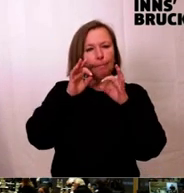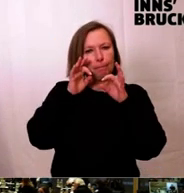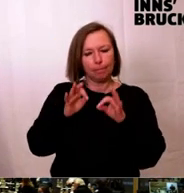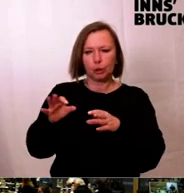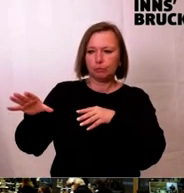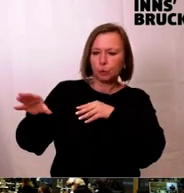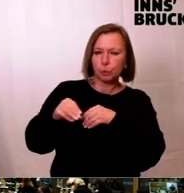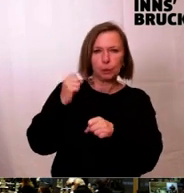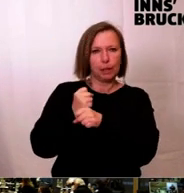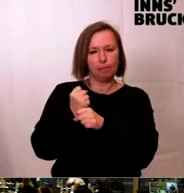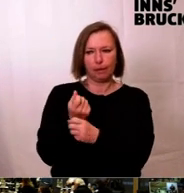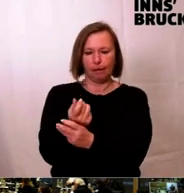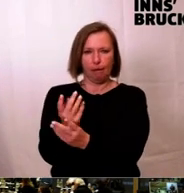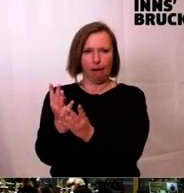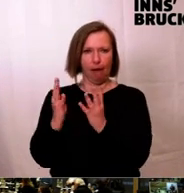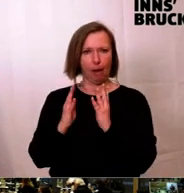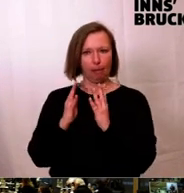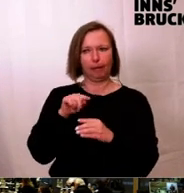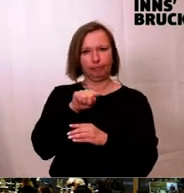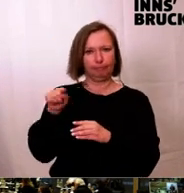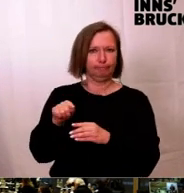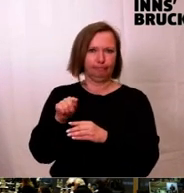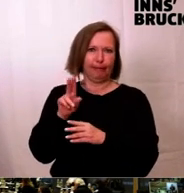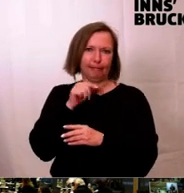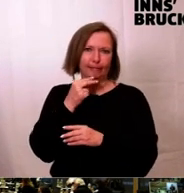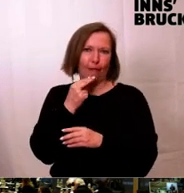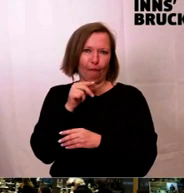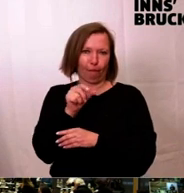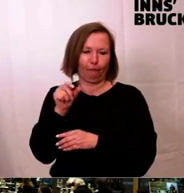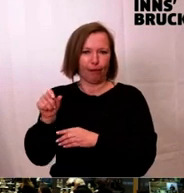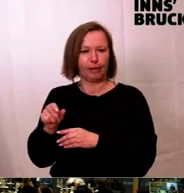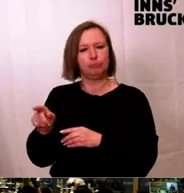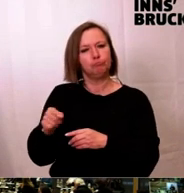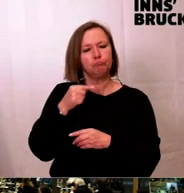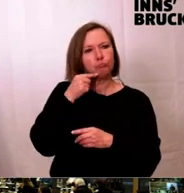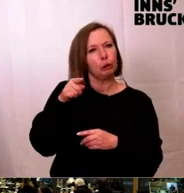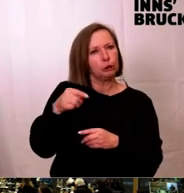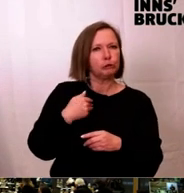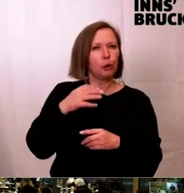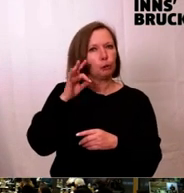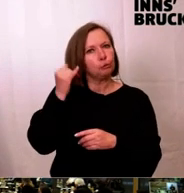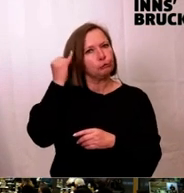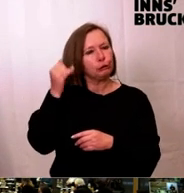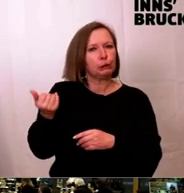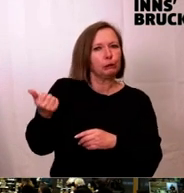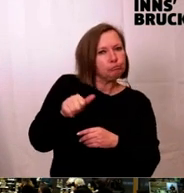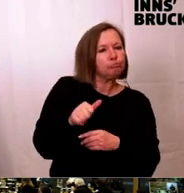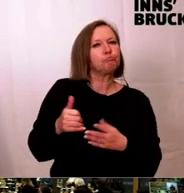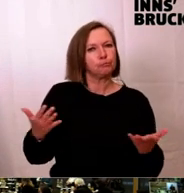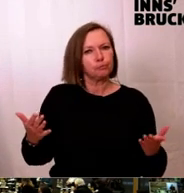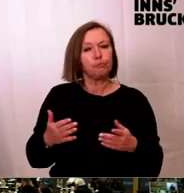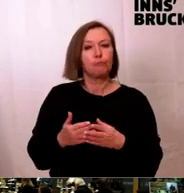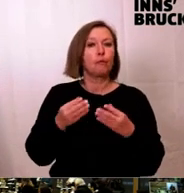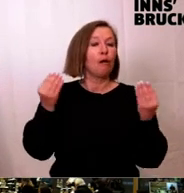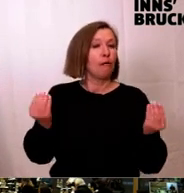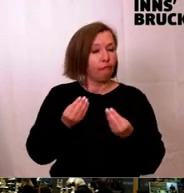den man natürlich nicht nennen kann, gemacht. Die haben gesagt, das war einmal erwähnenswert, das Ganze. Aus diesem Grund haben wir das gemacht. Ja, um was